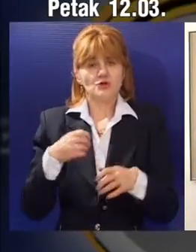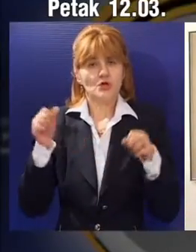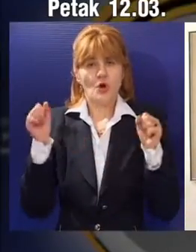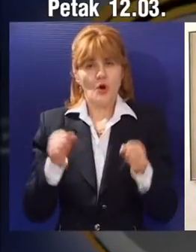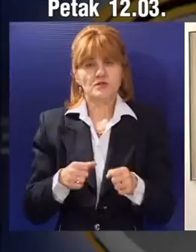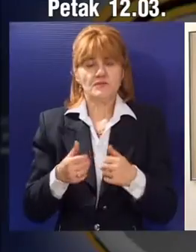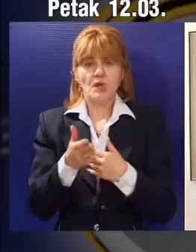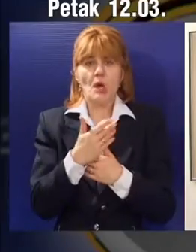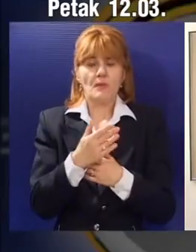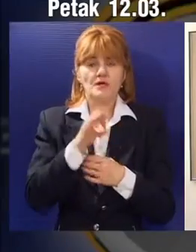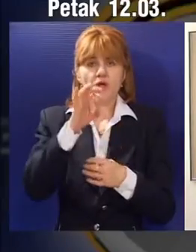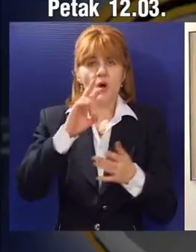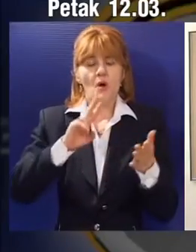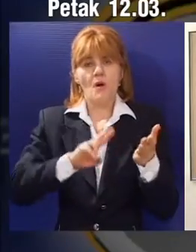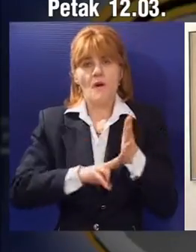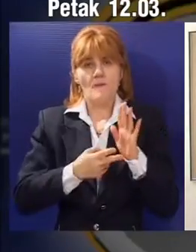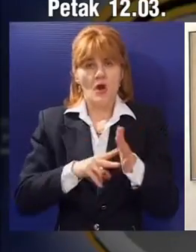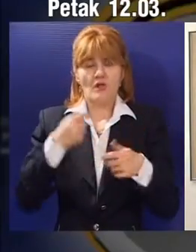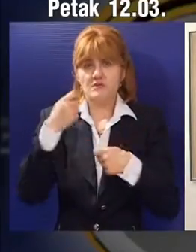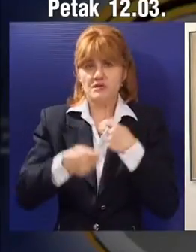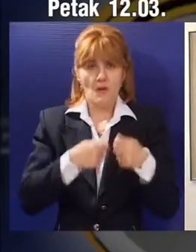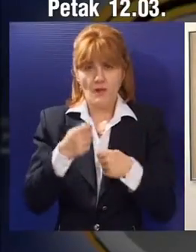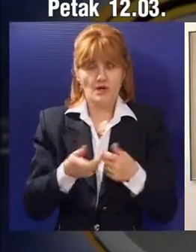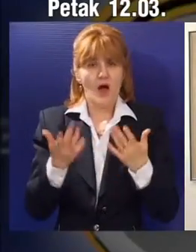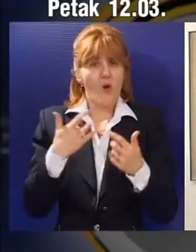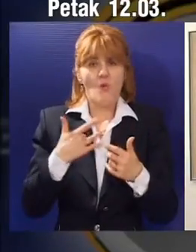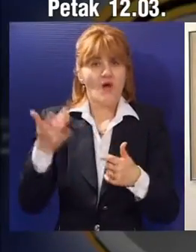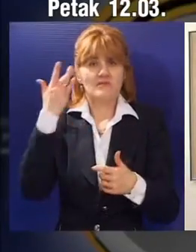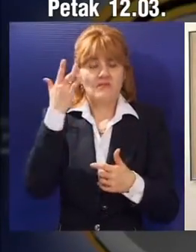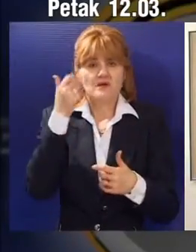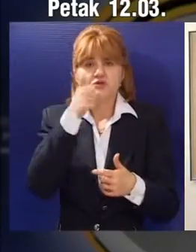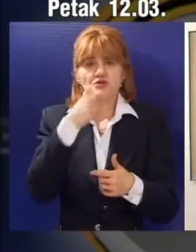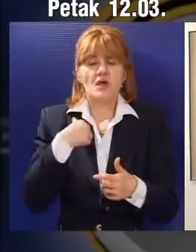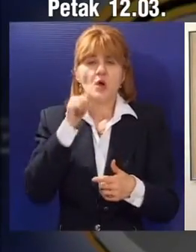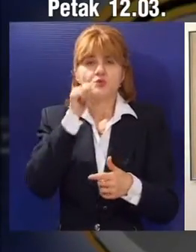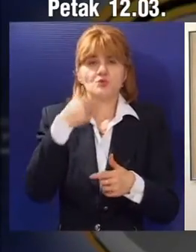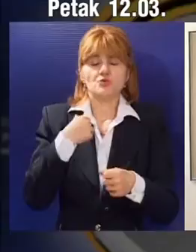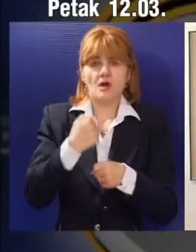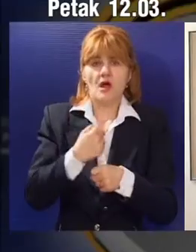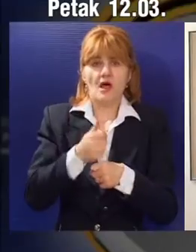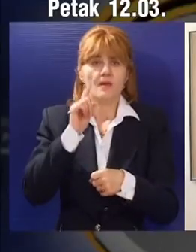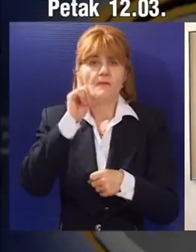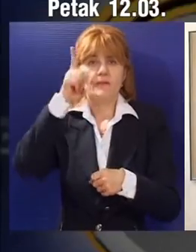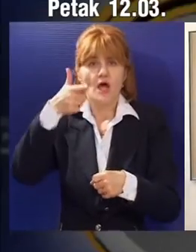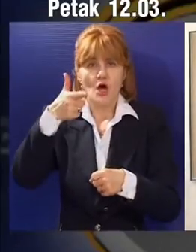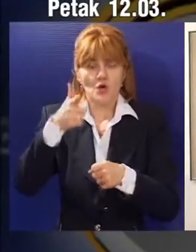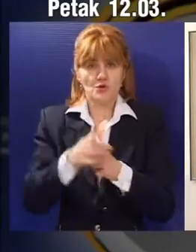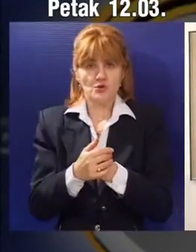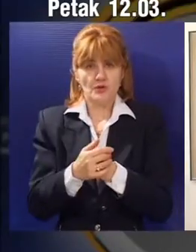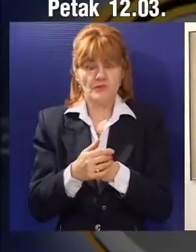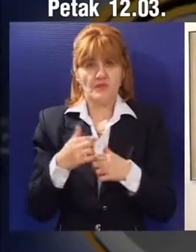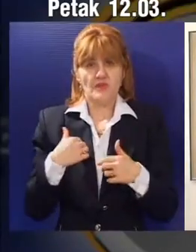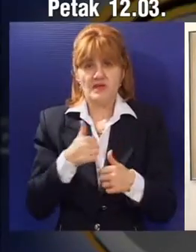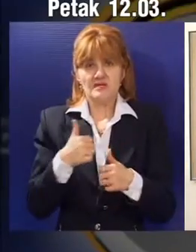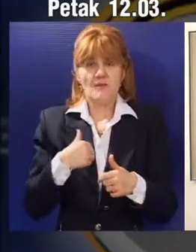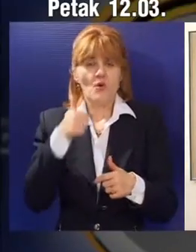političkim poslom ako ne znate šta ćete sutra, šta ćete preko sutra. Vi se onda